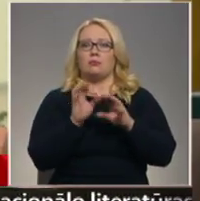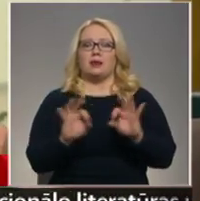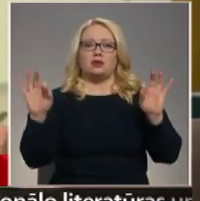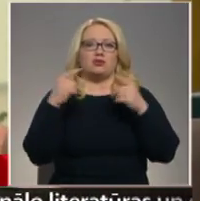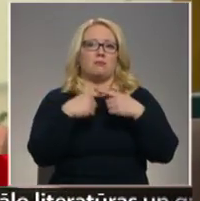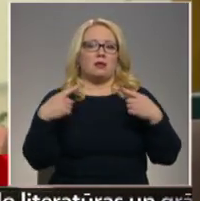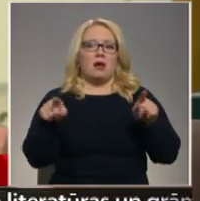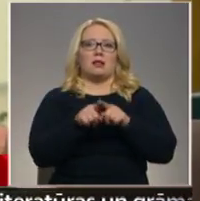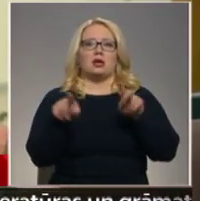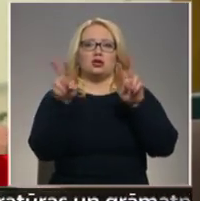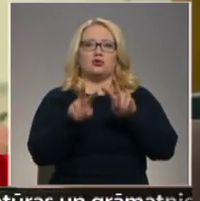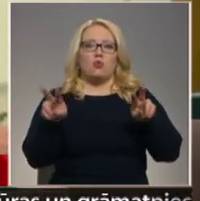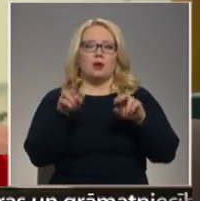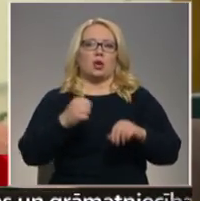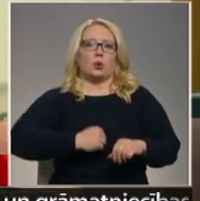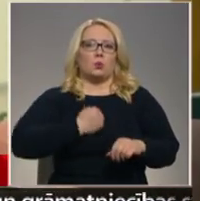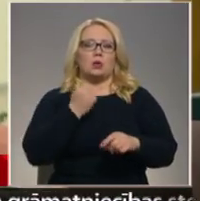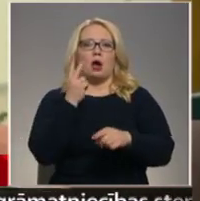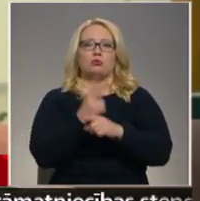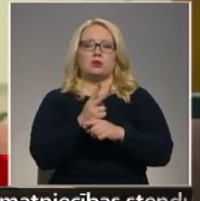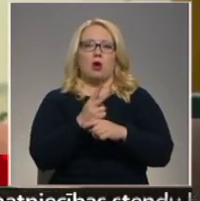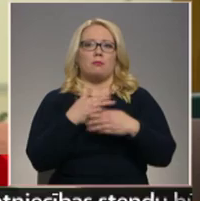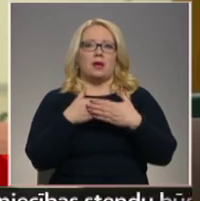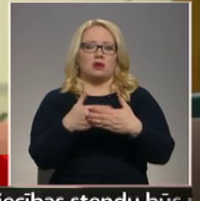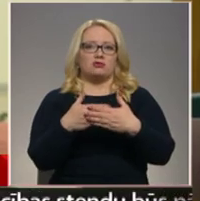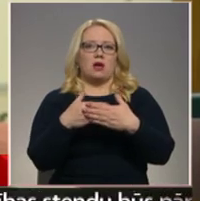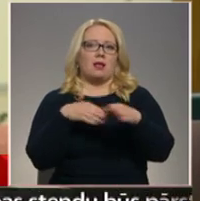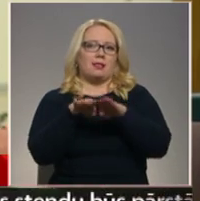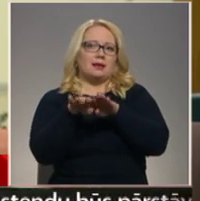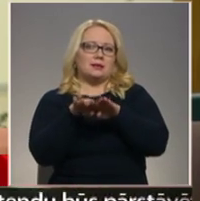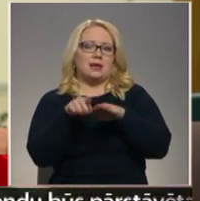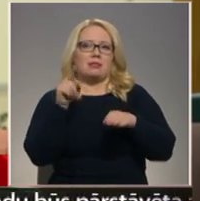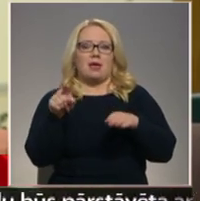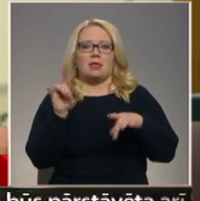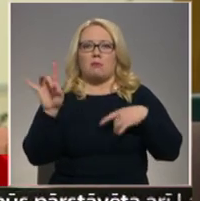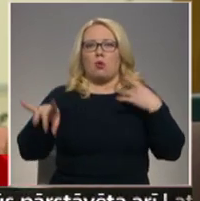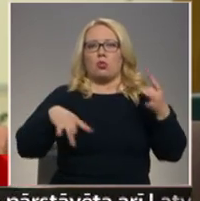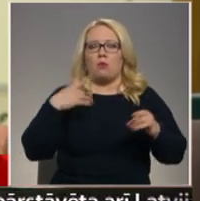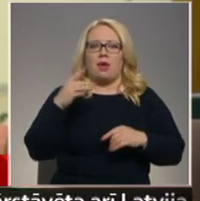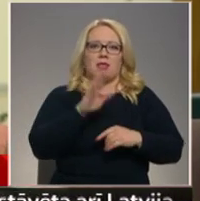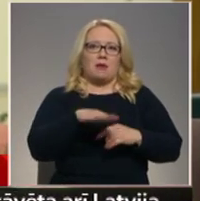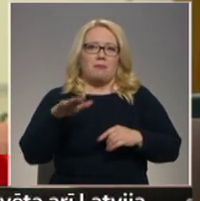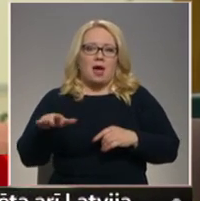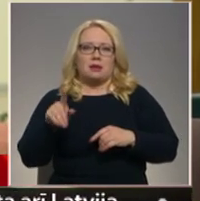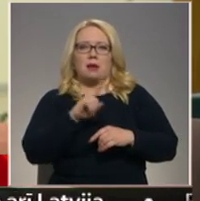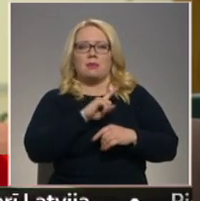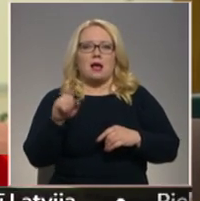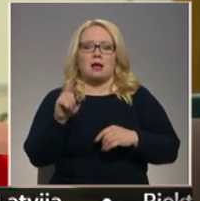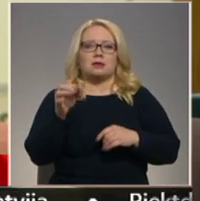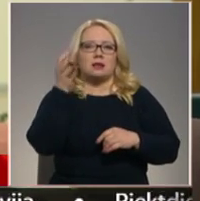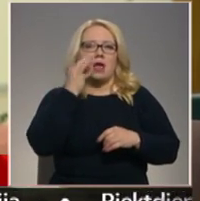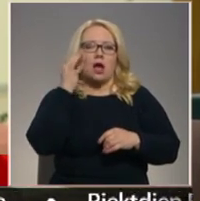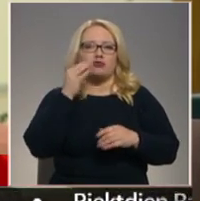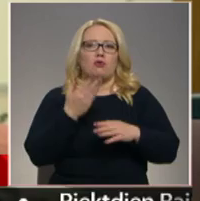materiālu, arī žūrija sava grūtā uzdevuma priekšākļos līdzīgi varbūt tādiem untumainiem bērniem, kas našķu pārpilnības